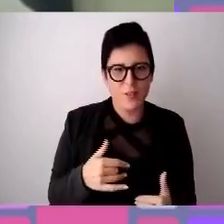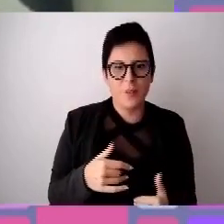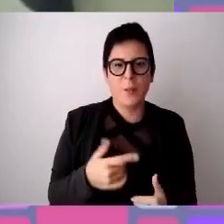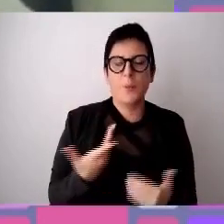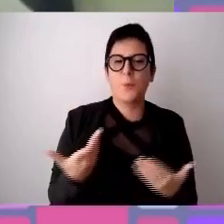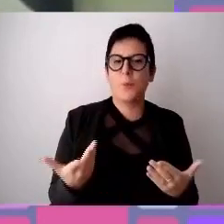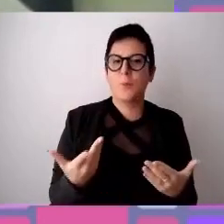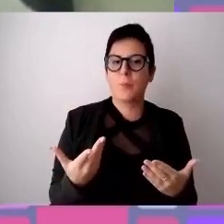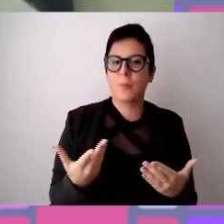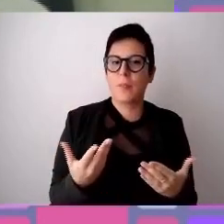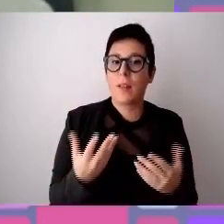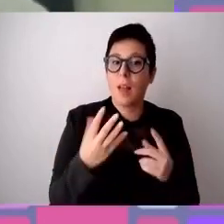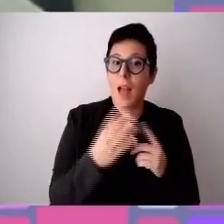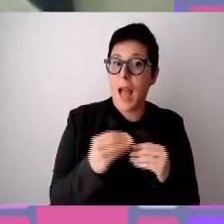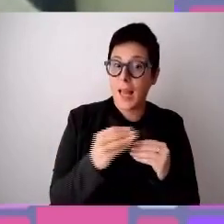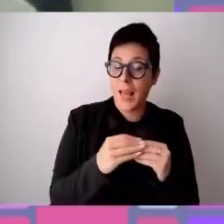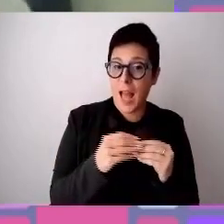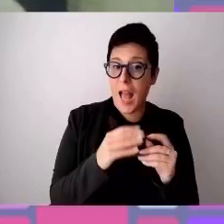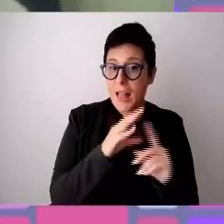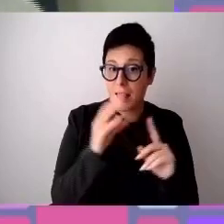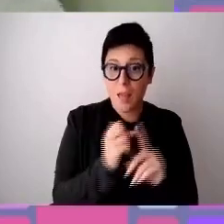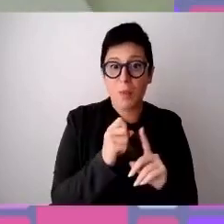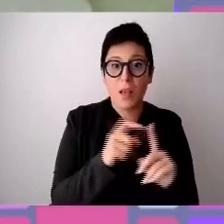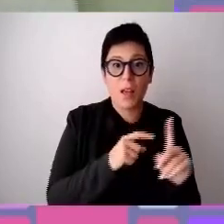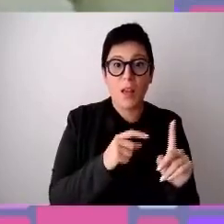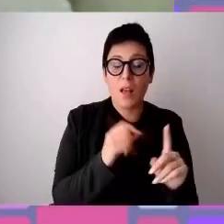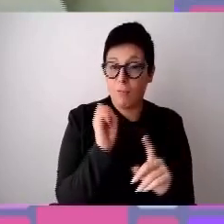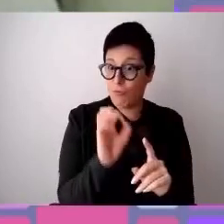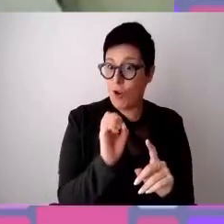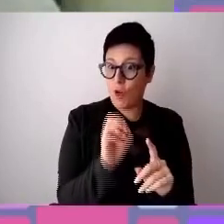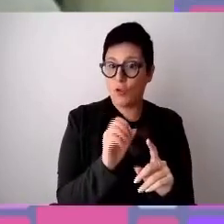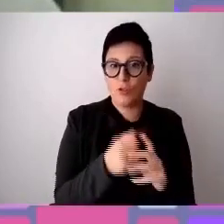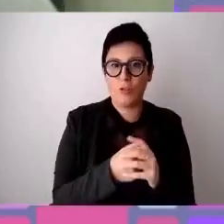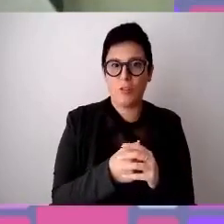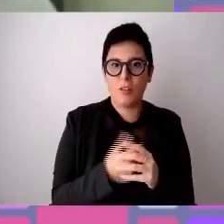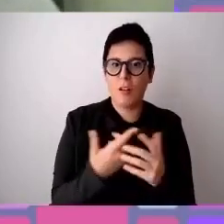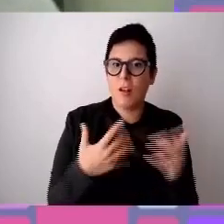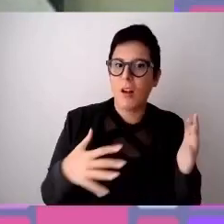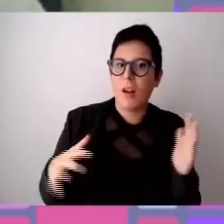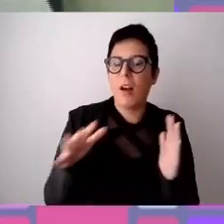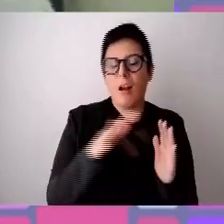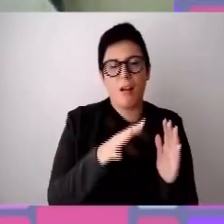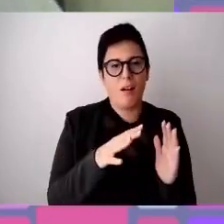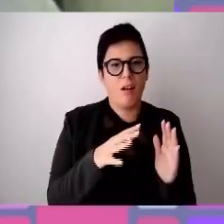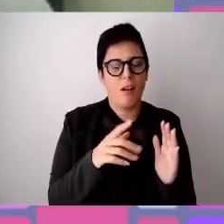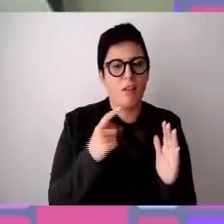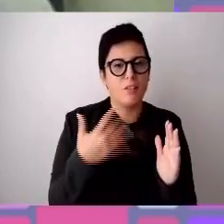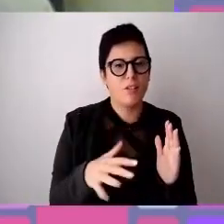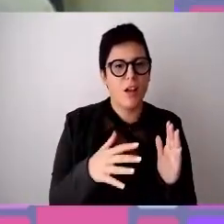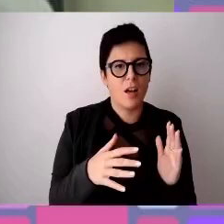leadership e coaching academy che ha partorito tra l'altro primo